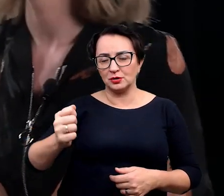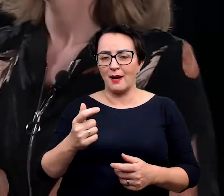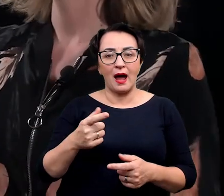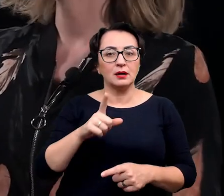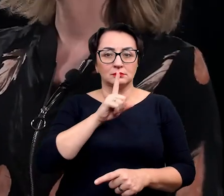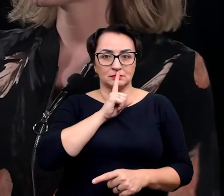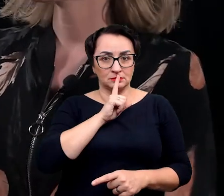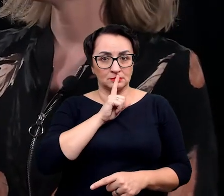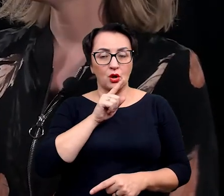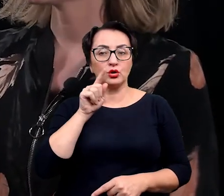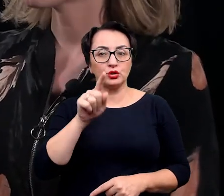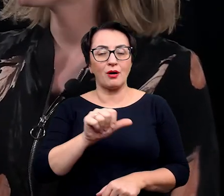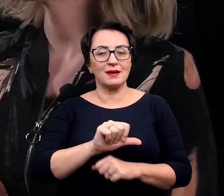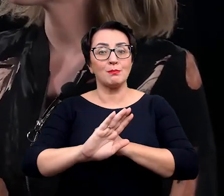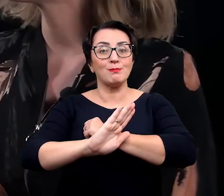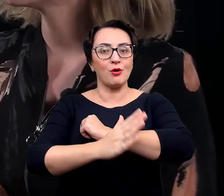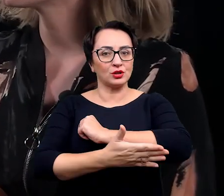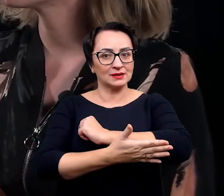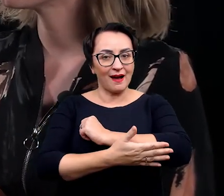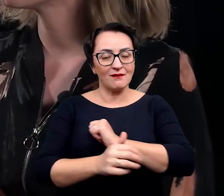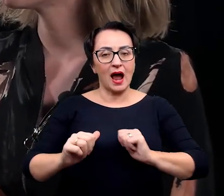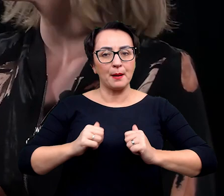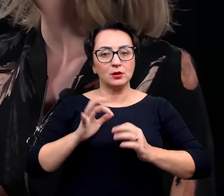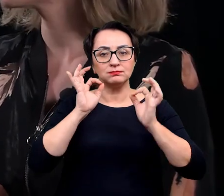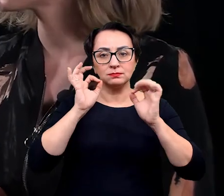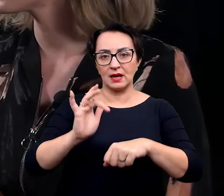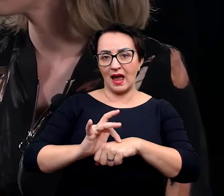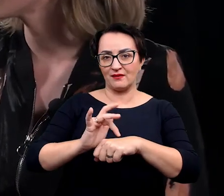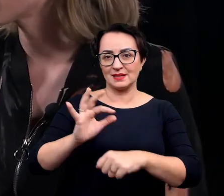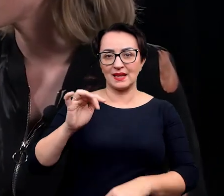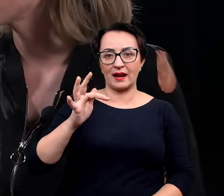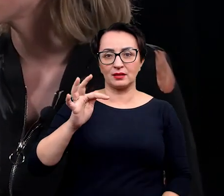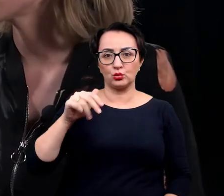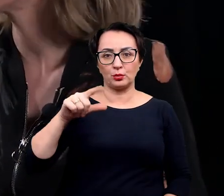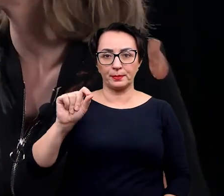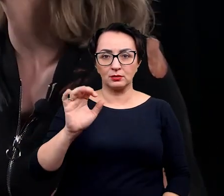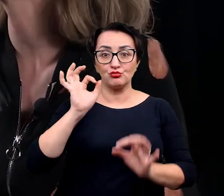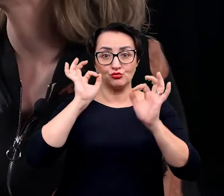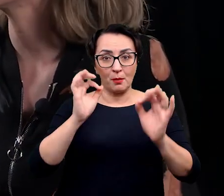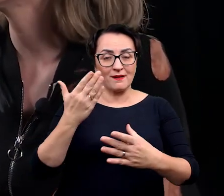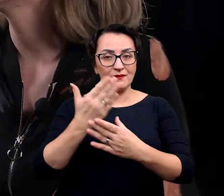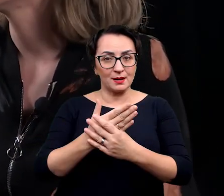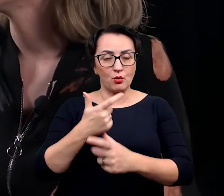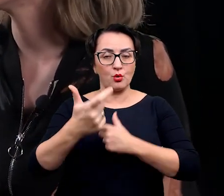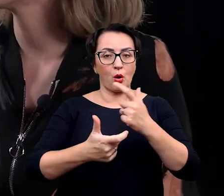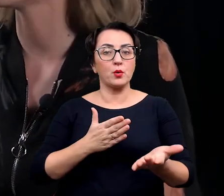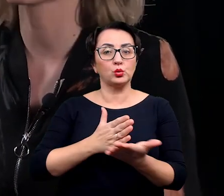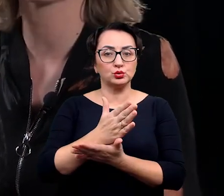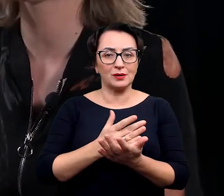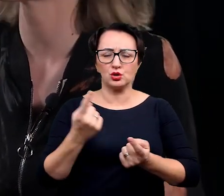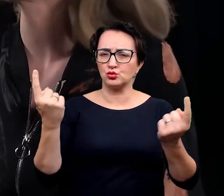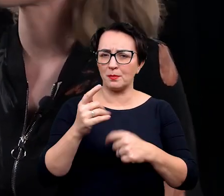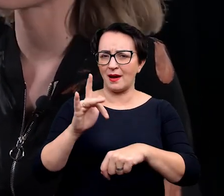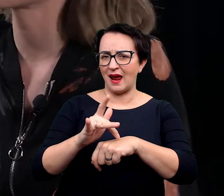w lewo, bo to jest czasem, tak jak mówisz, jest podwalina do bardzo skutecznego start-upu, który na przykład świadczy usługę i robi